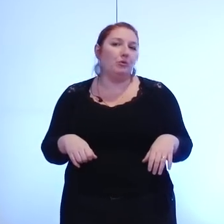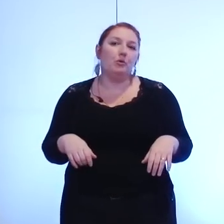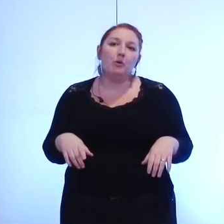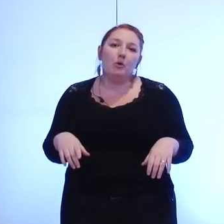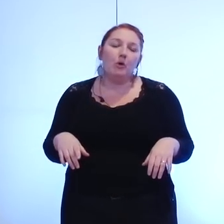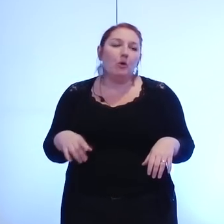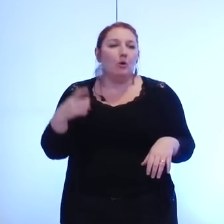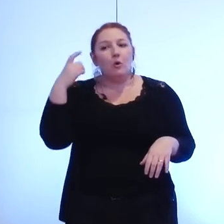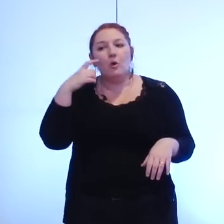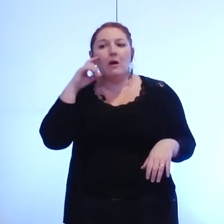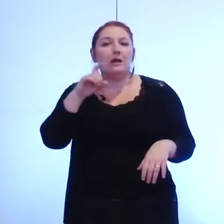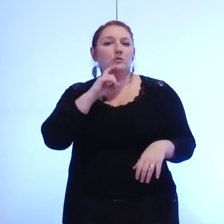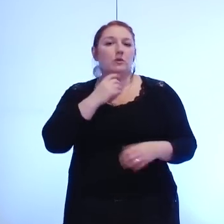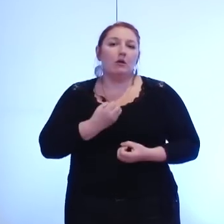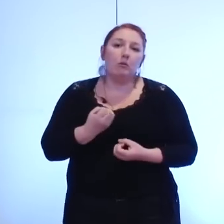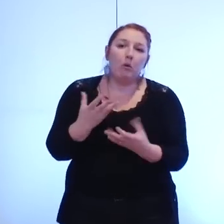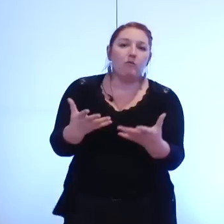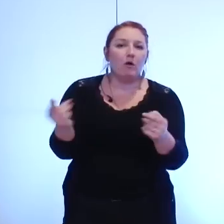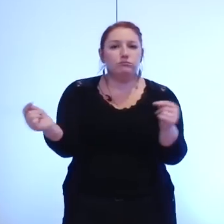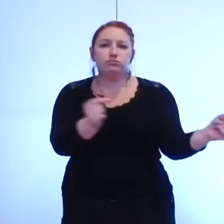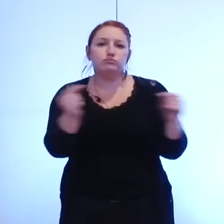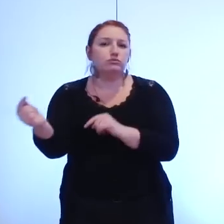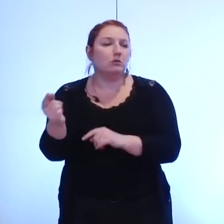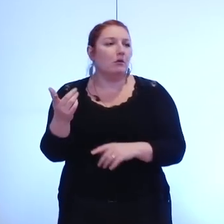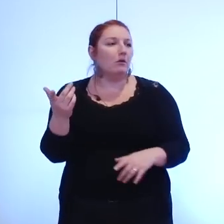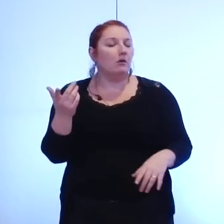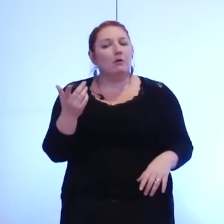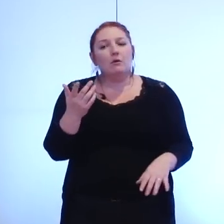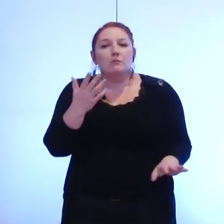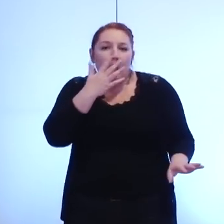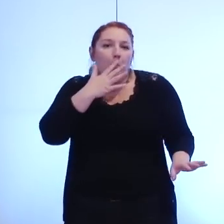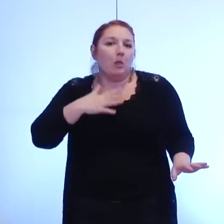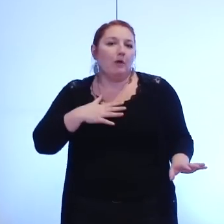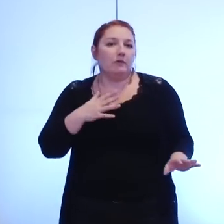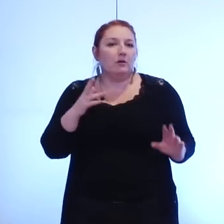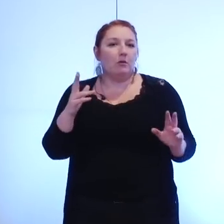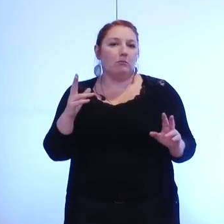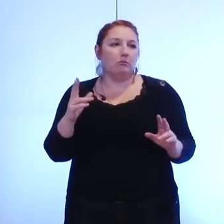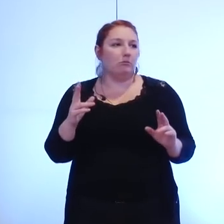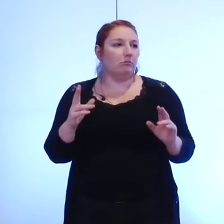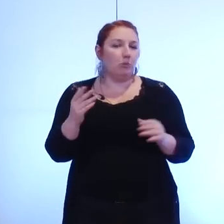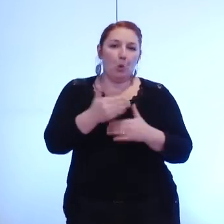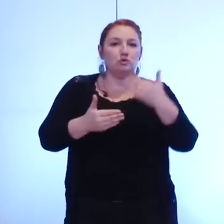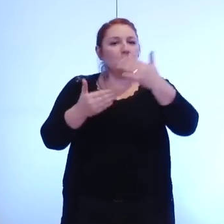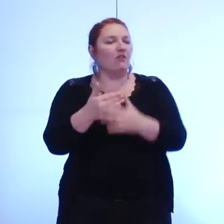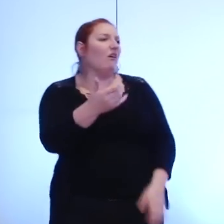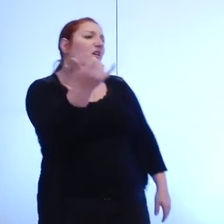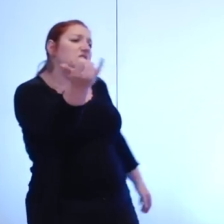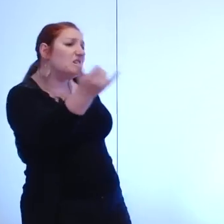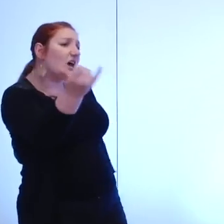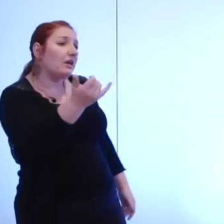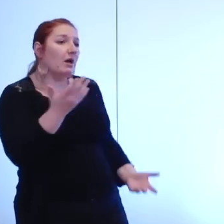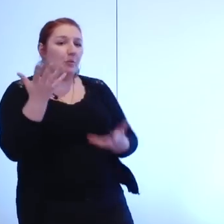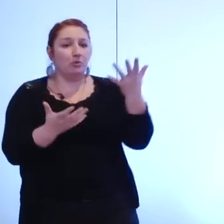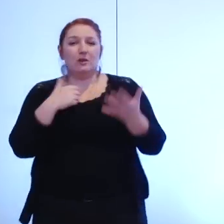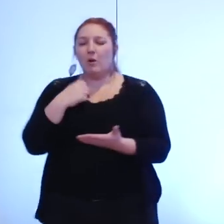polémique ni de stérile elle était assez constructive je pense peut-être que peut-être qu'en écrivant